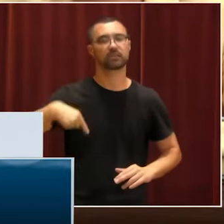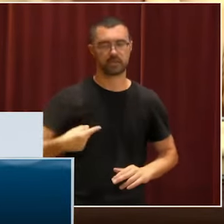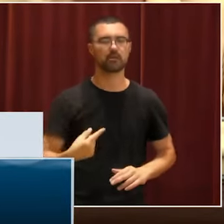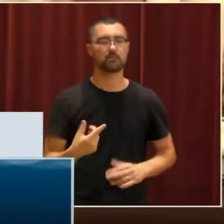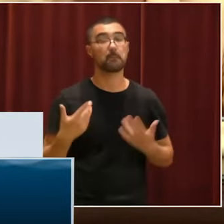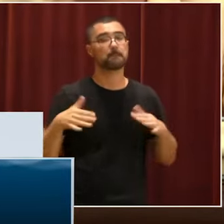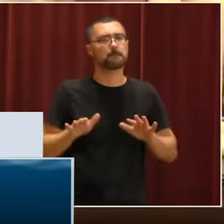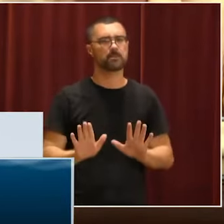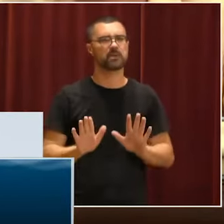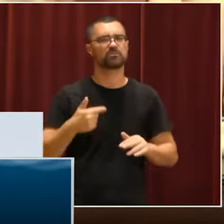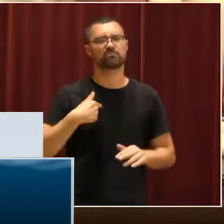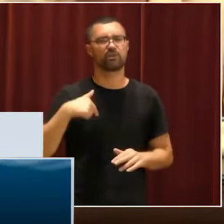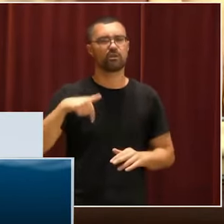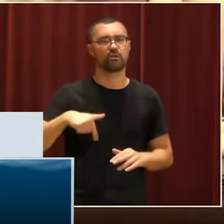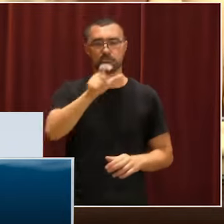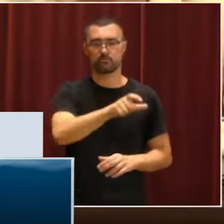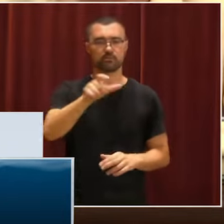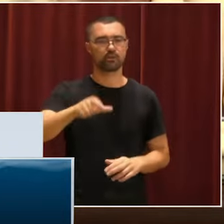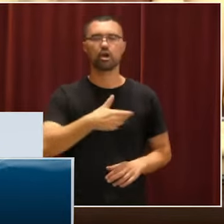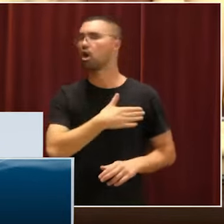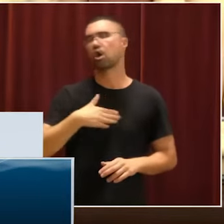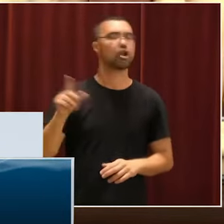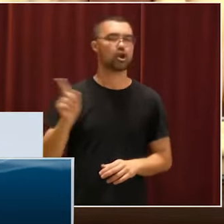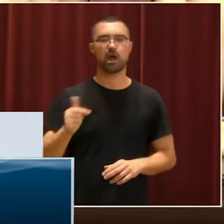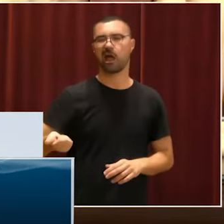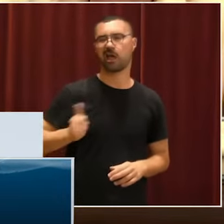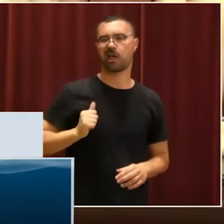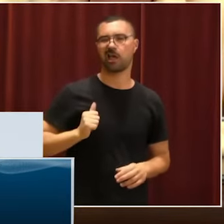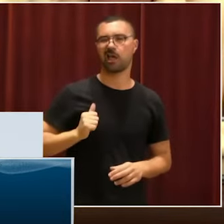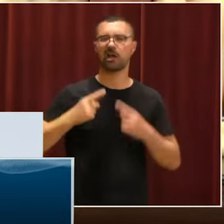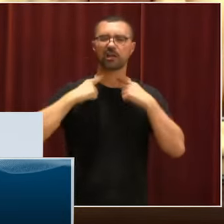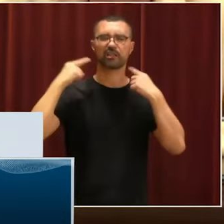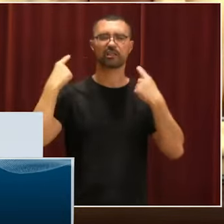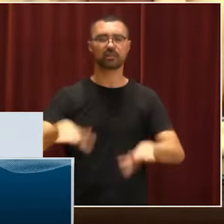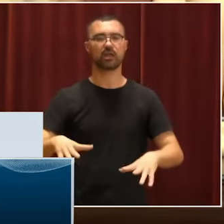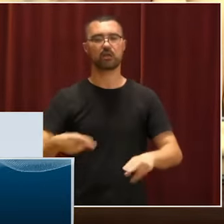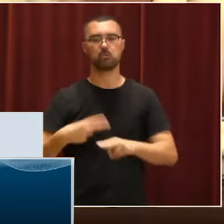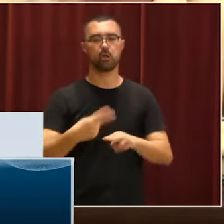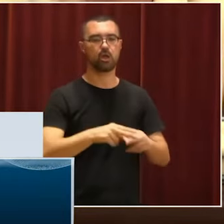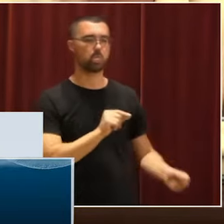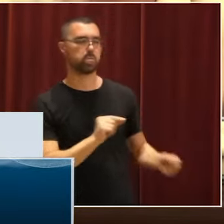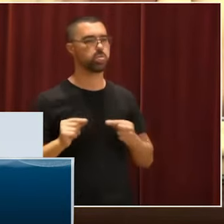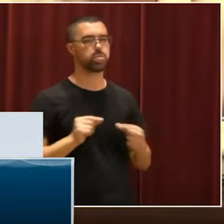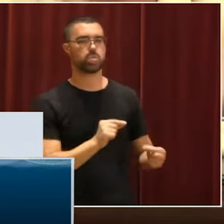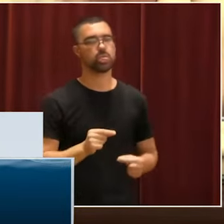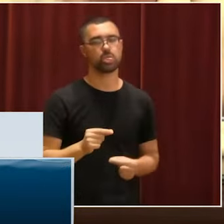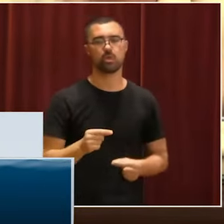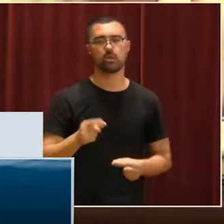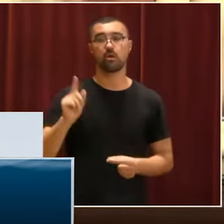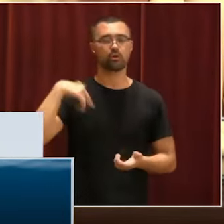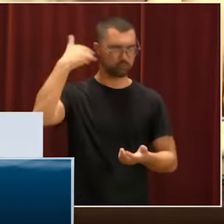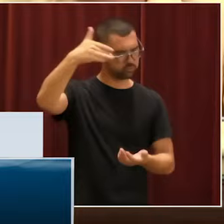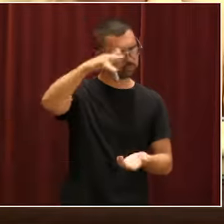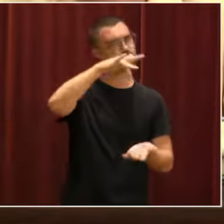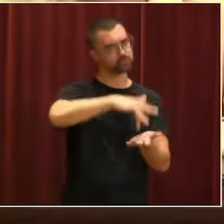jo crec que la gent avui no vol que s'utilitzi aquesta desgràcia a la disputa política. Que haurà moment de xerrar,